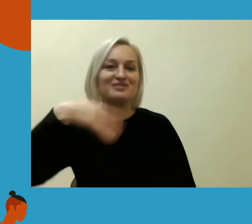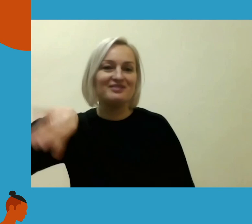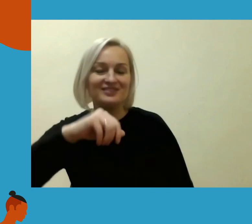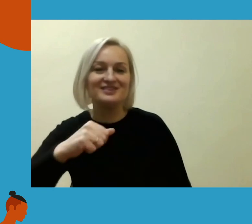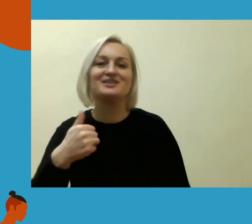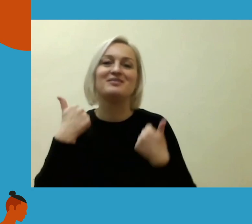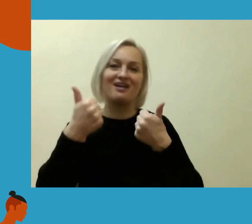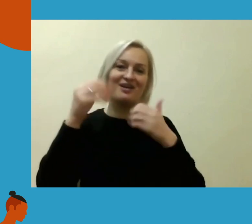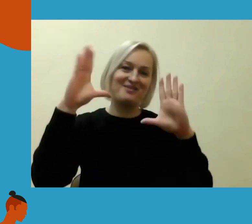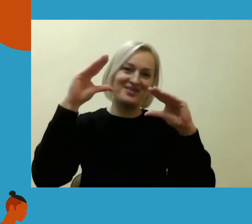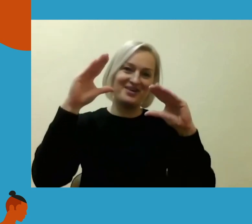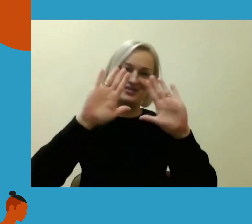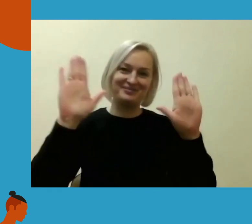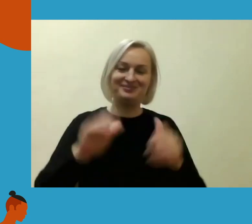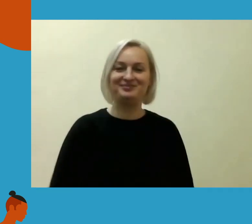vakaro.